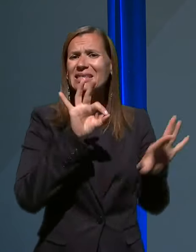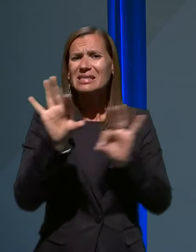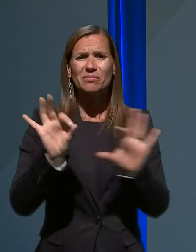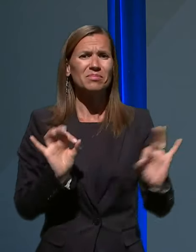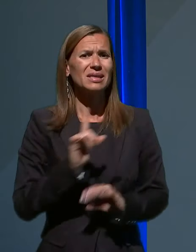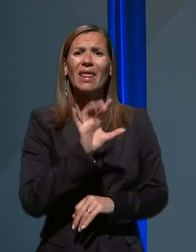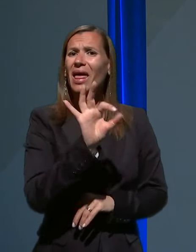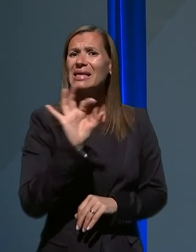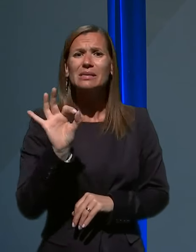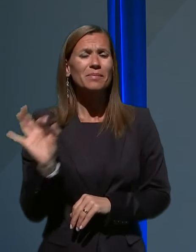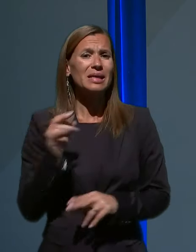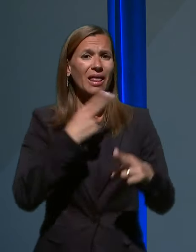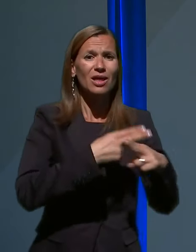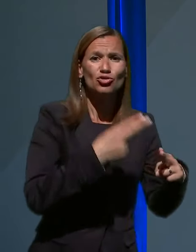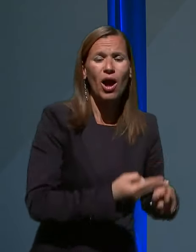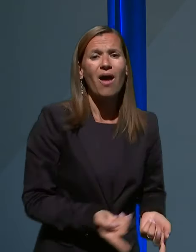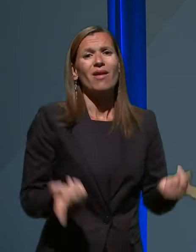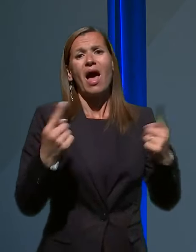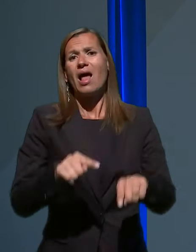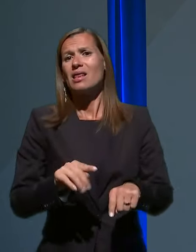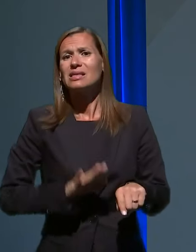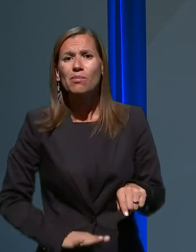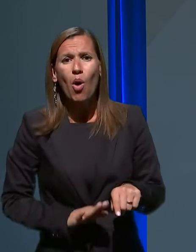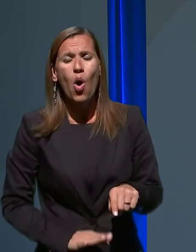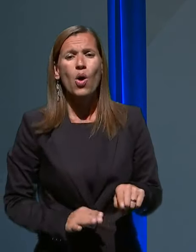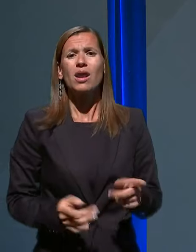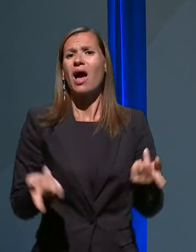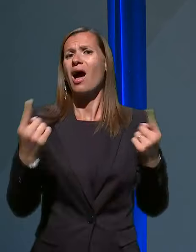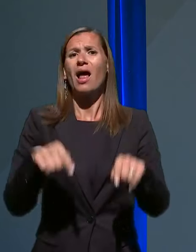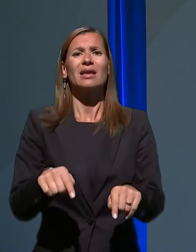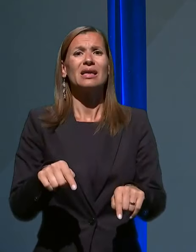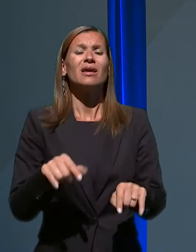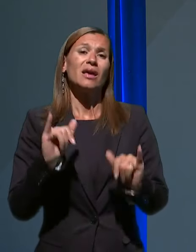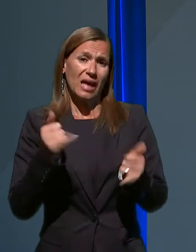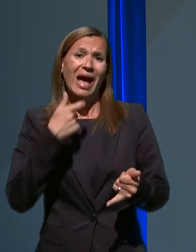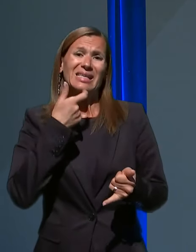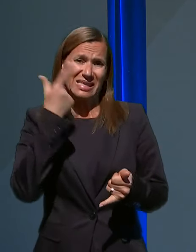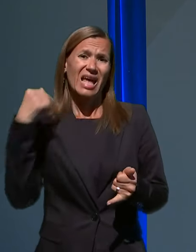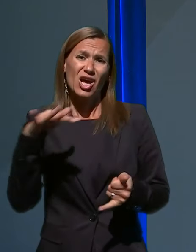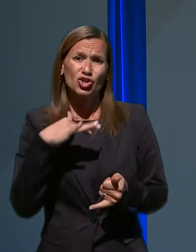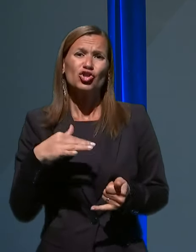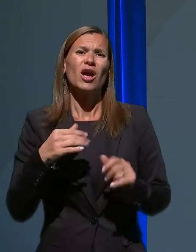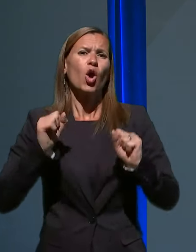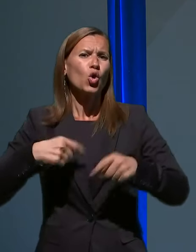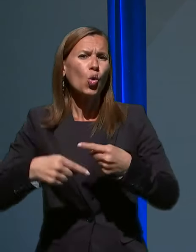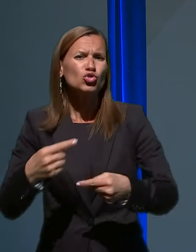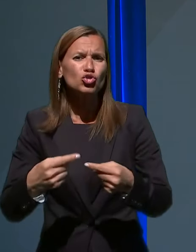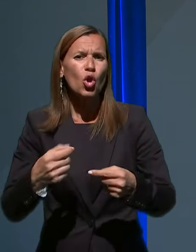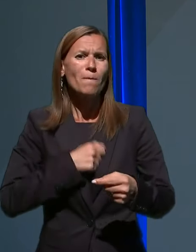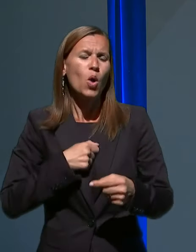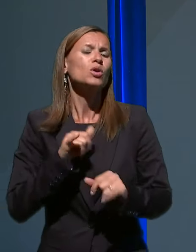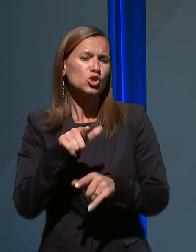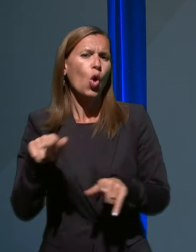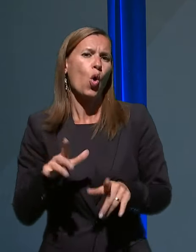ne izbira spola in jaz starejši in kronično bolni so ogroženi. Zaščitimo jih